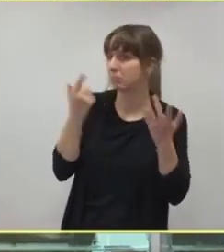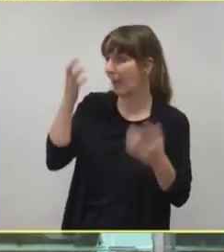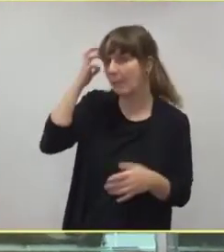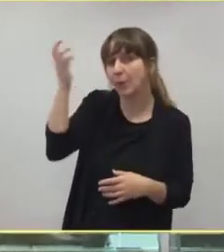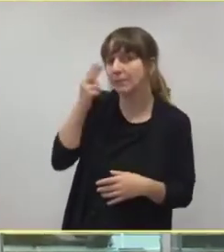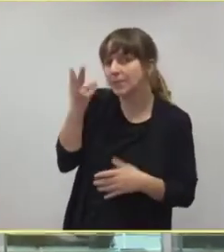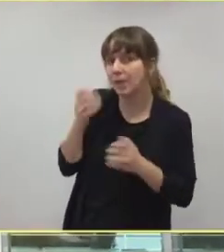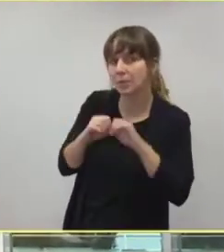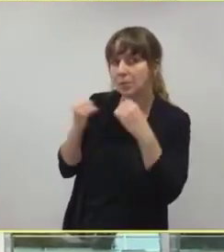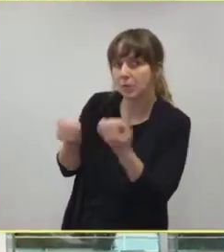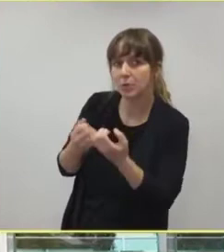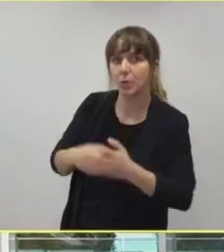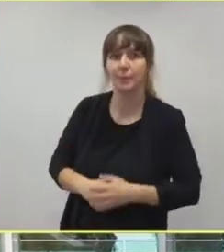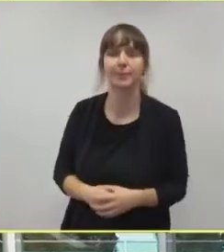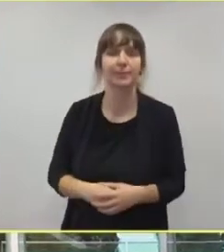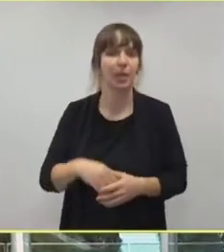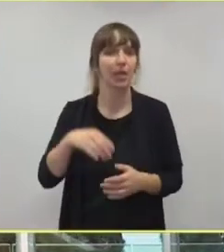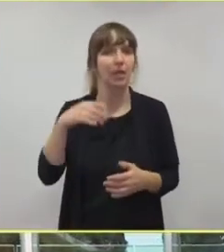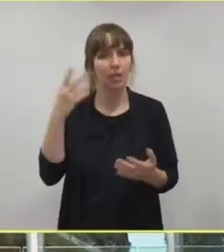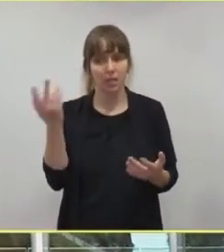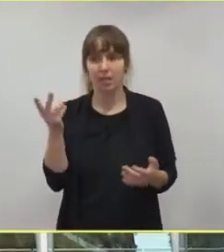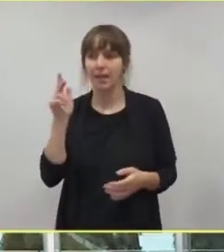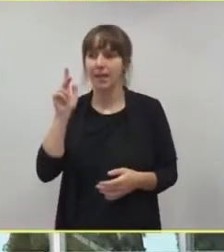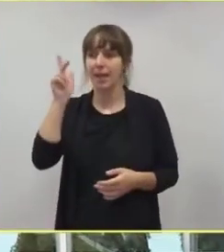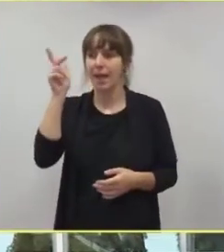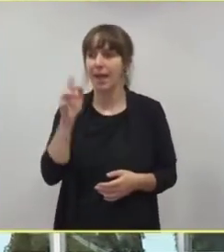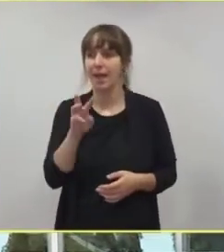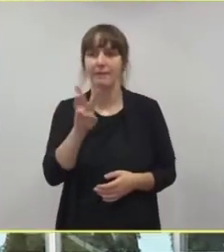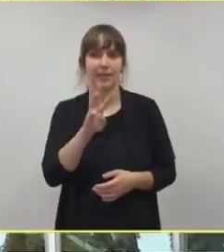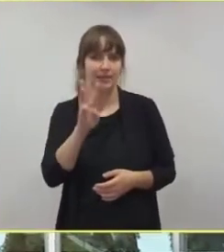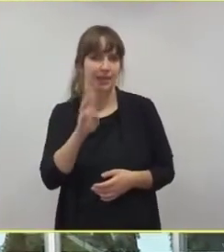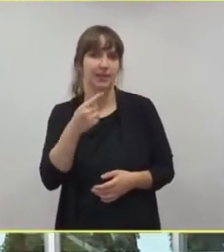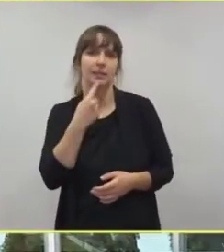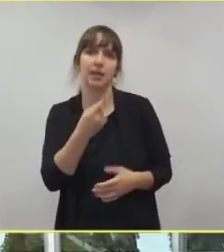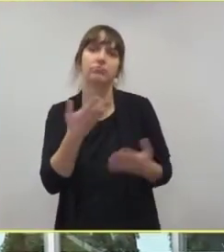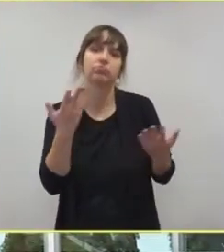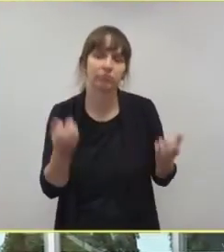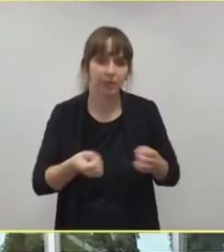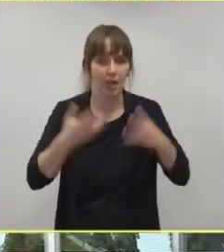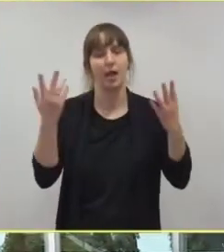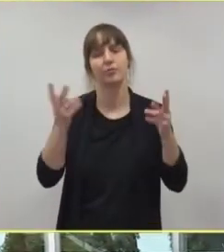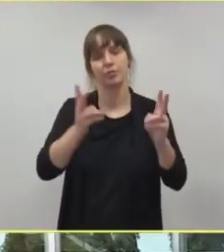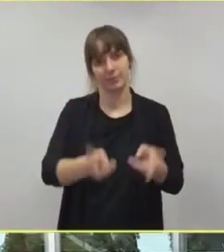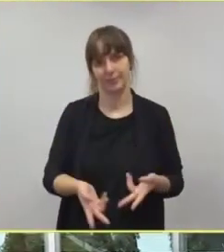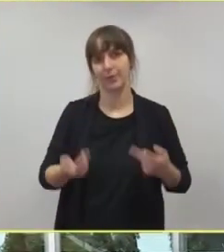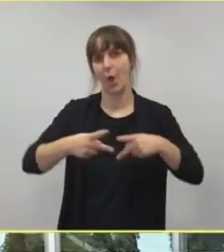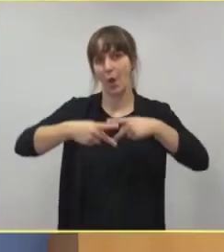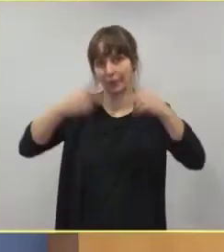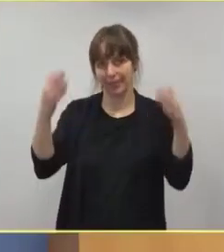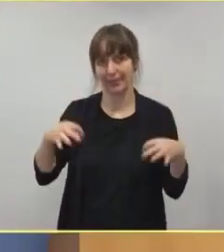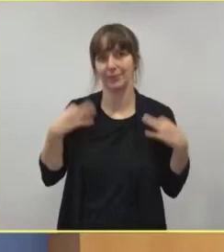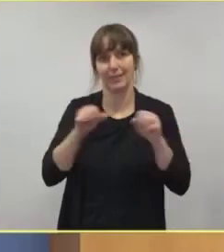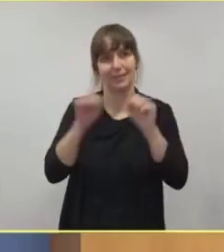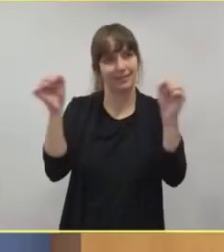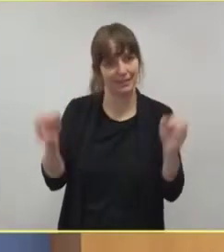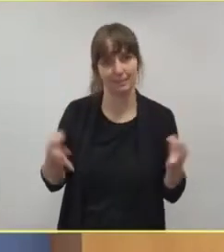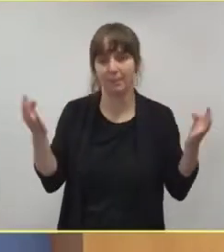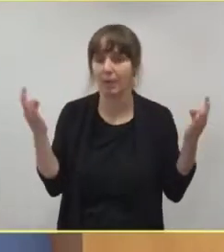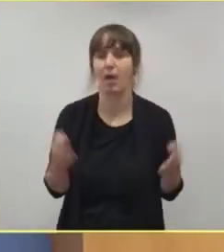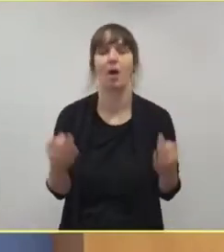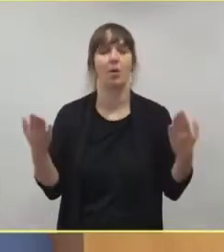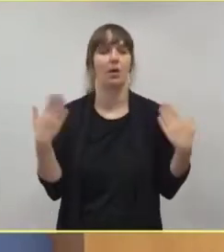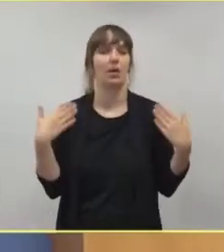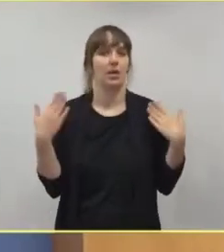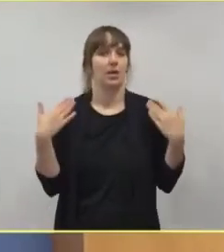also natürlich gebe ich Ihnen recht, das öffentliche Gesundheitssystem braucht eine Verschnaufpause. Wenn Sie